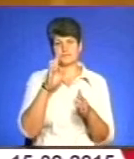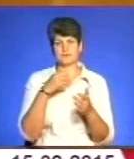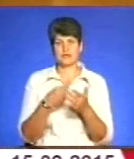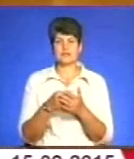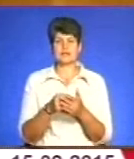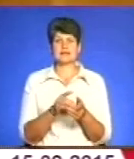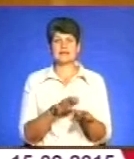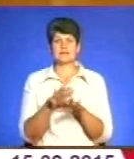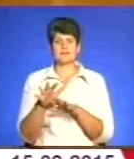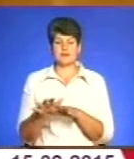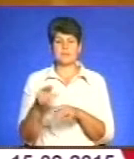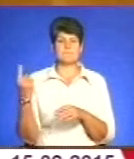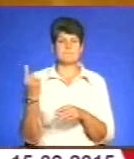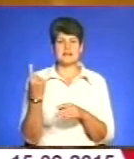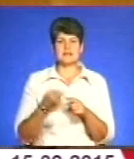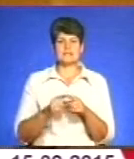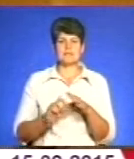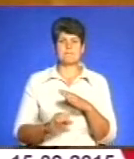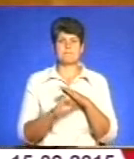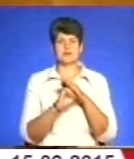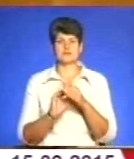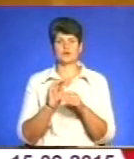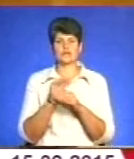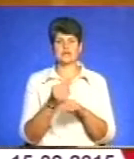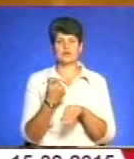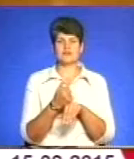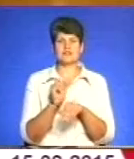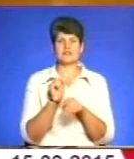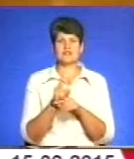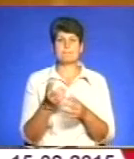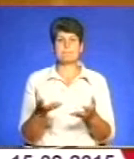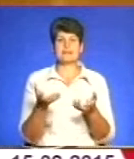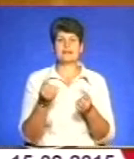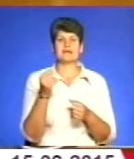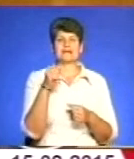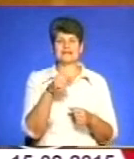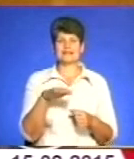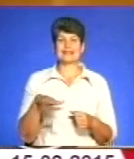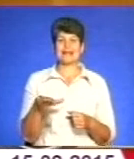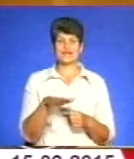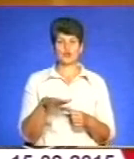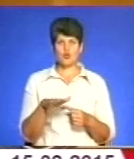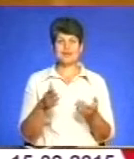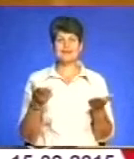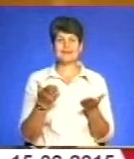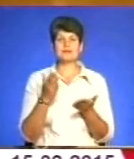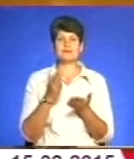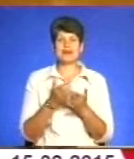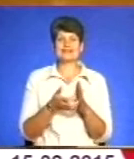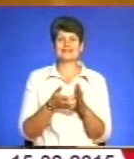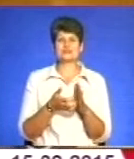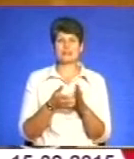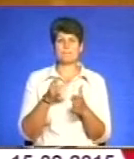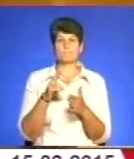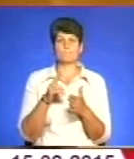Перший трансферт, базова дотація, її основне завдання є підтримки якраз тих територій, які мають недостатні